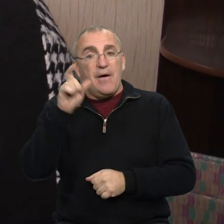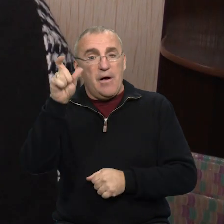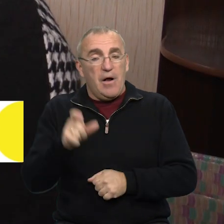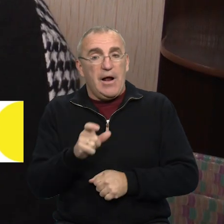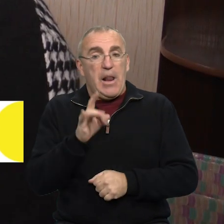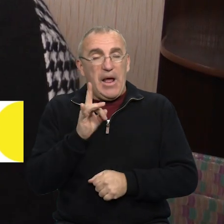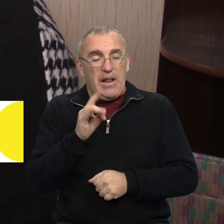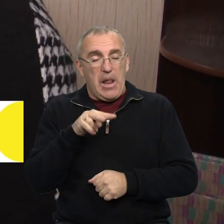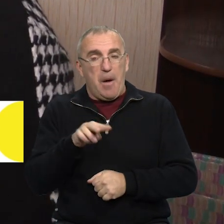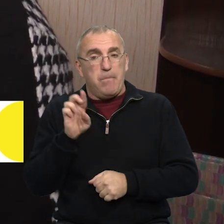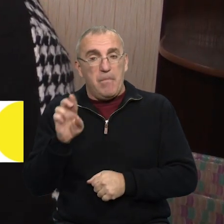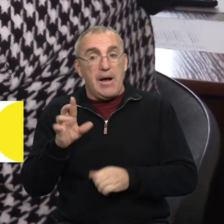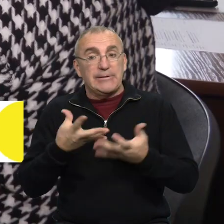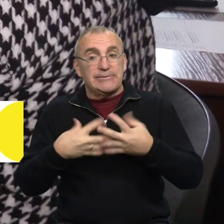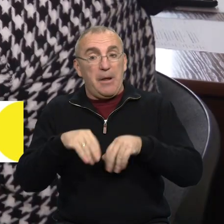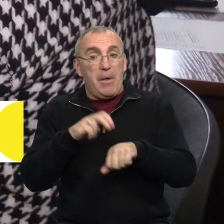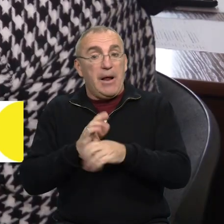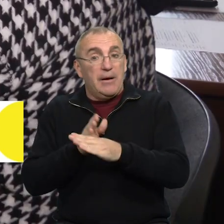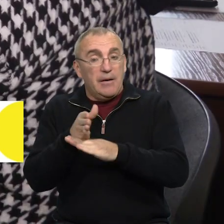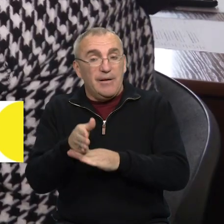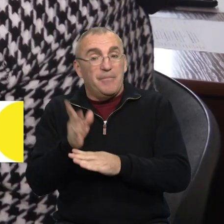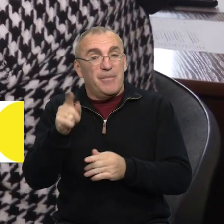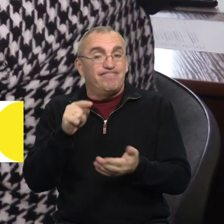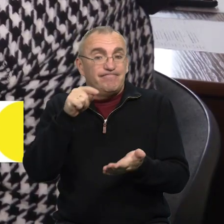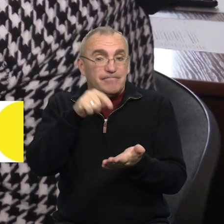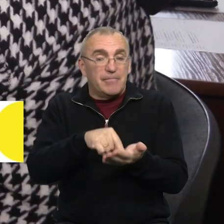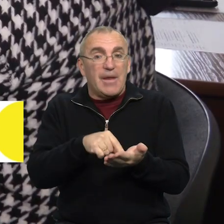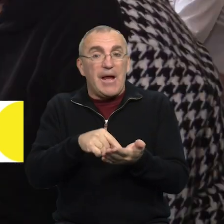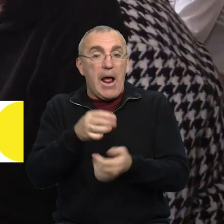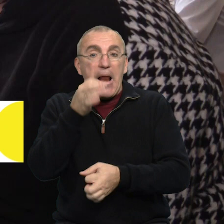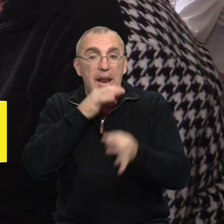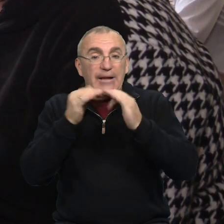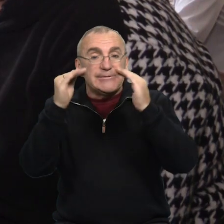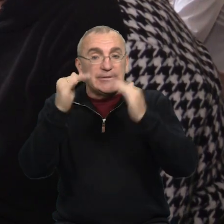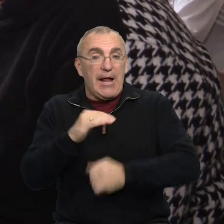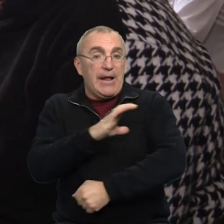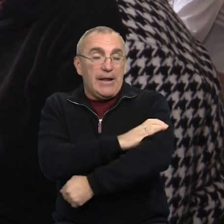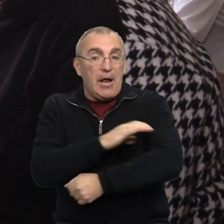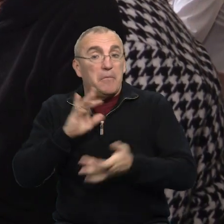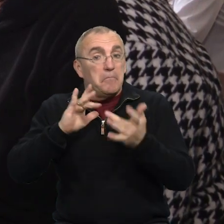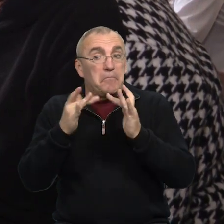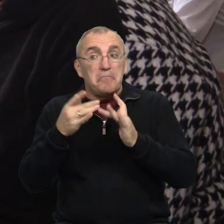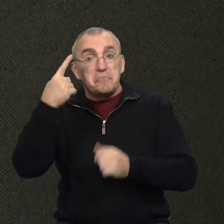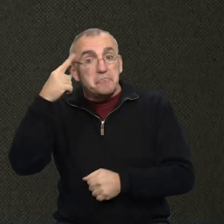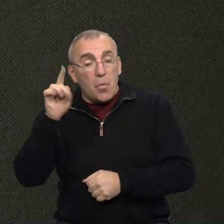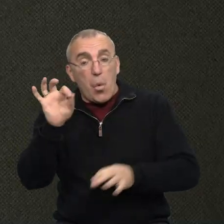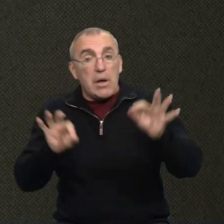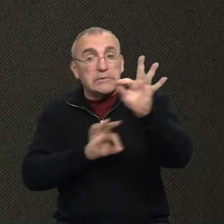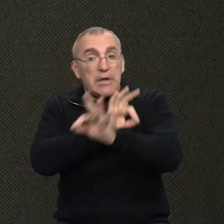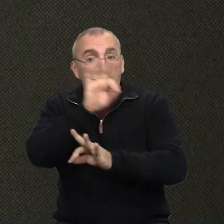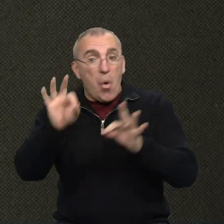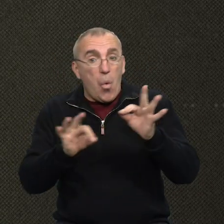Кропивничанка Лариса Баркар прийшла на прийом до сімейної лікарки. Просить призначити ліки для зниження тиску. Каже, соціальних мереж дізналася про